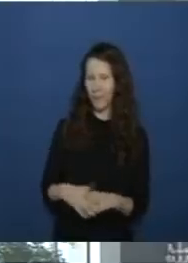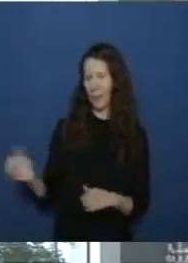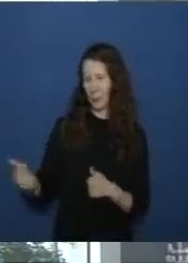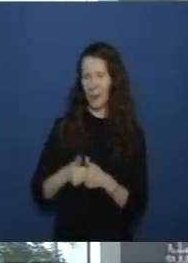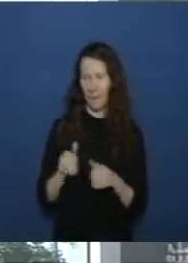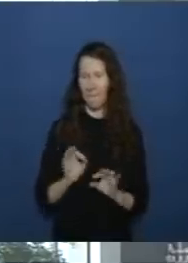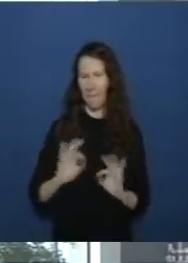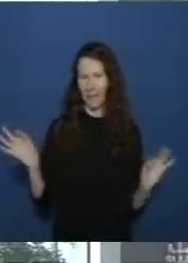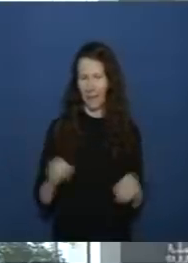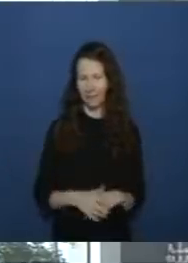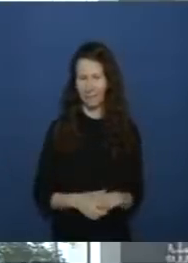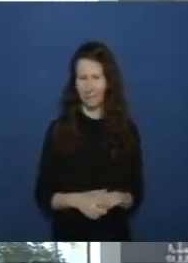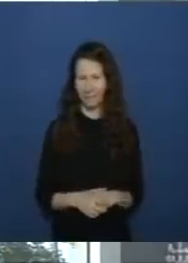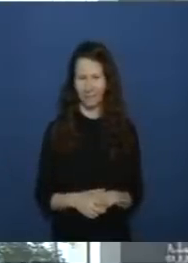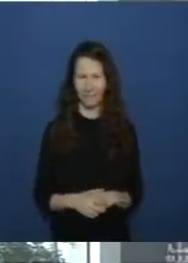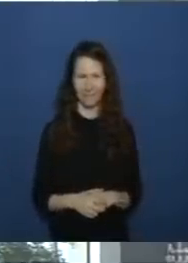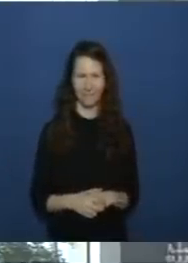aber